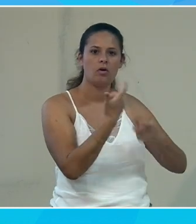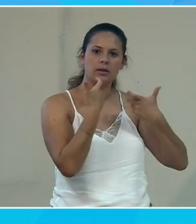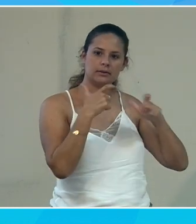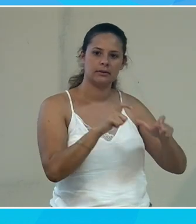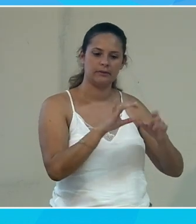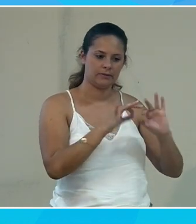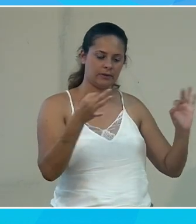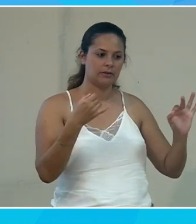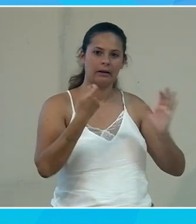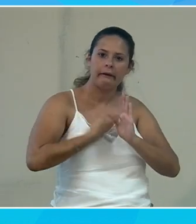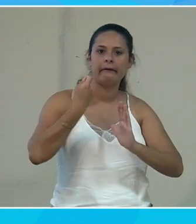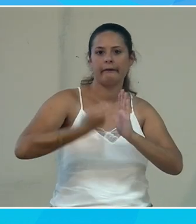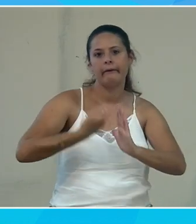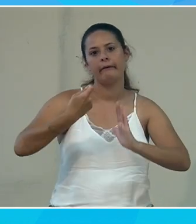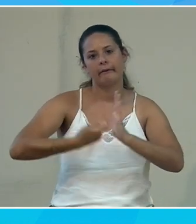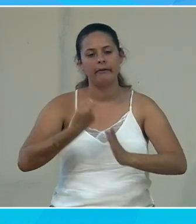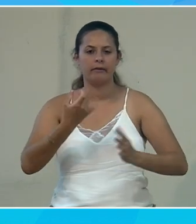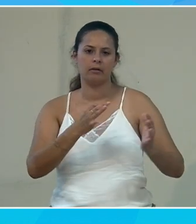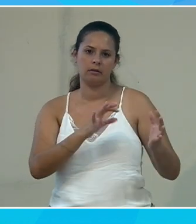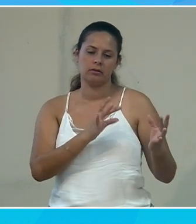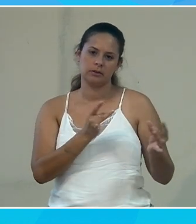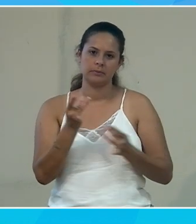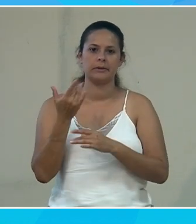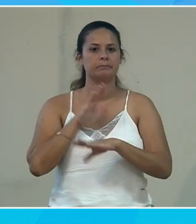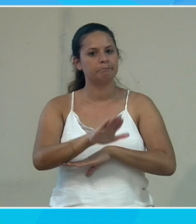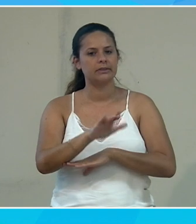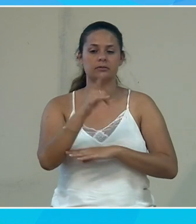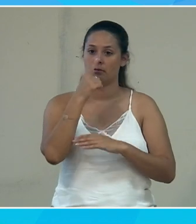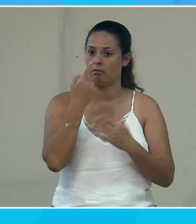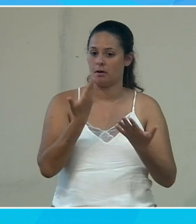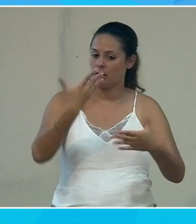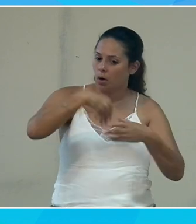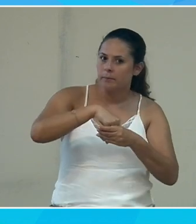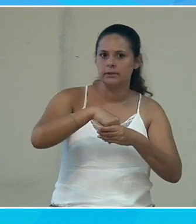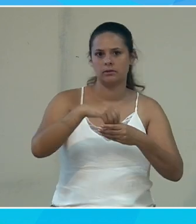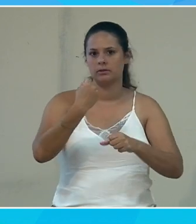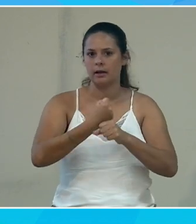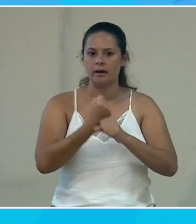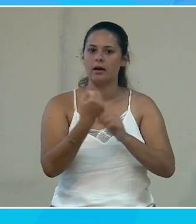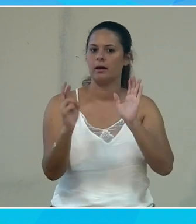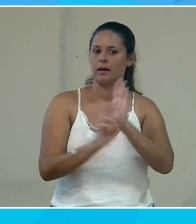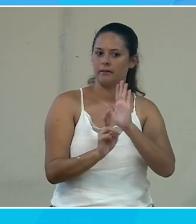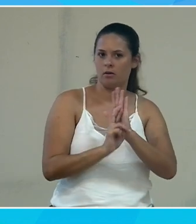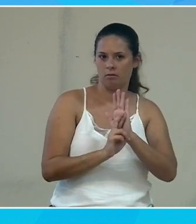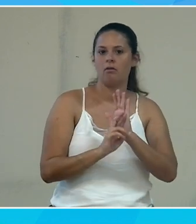quand on rabâche quand on sensibilise à l'accessibilité et ça fait partie du travail des référents d'accessibilité numérique c'est qu'il est plus